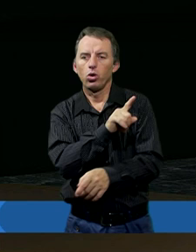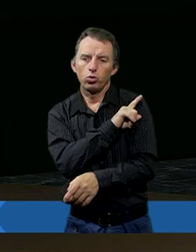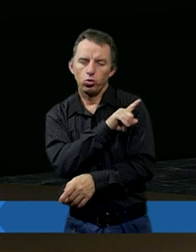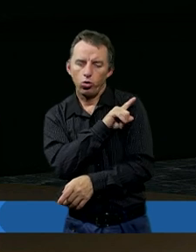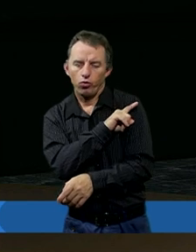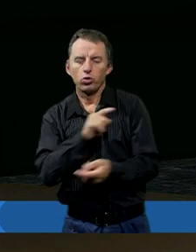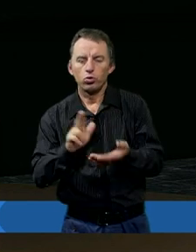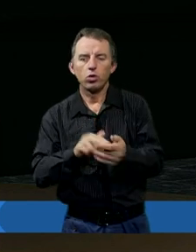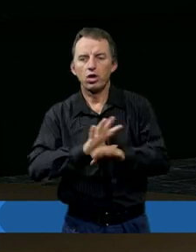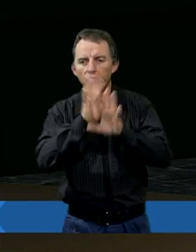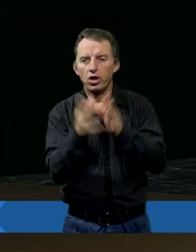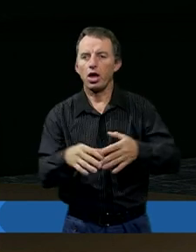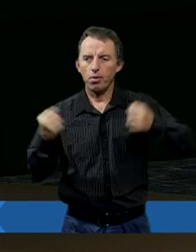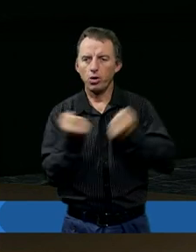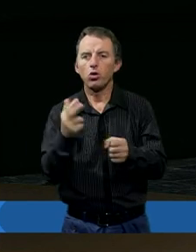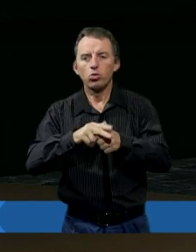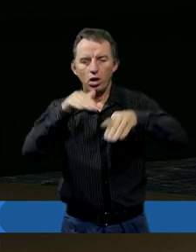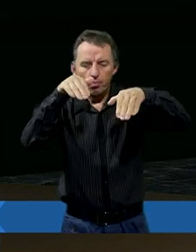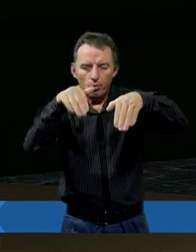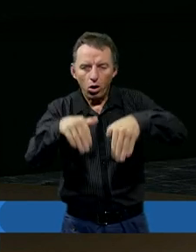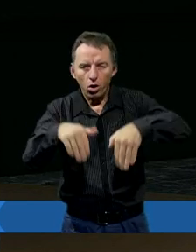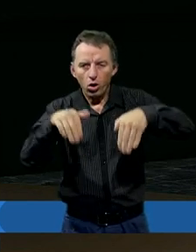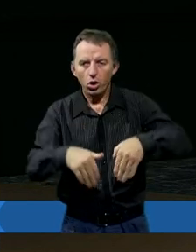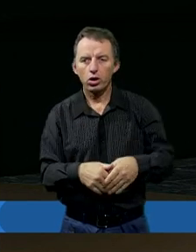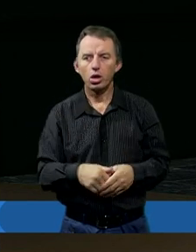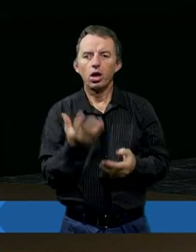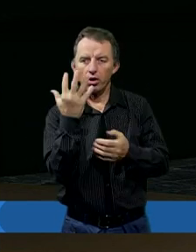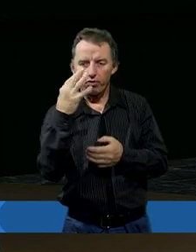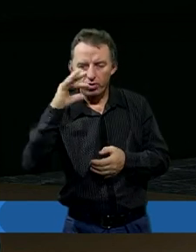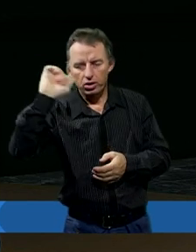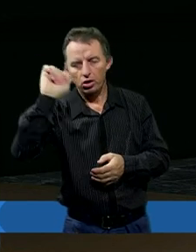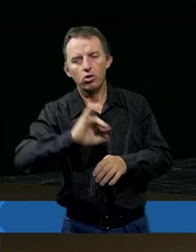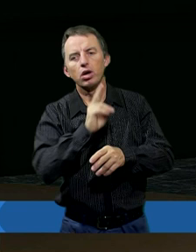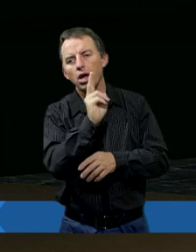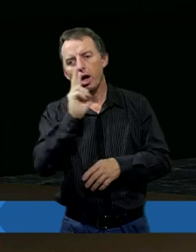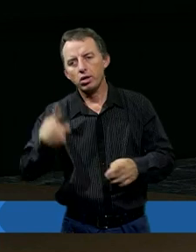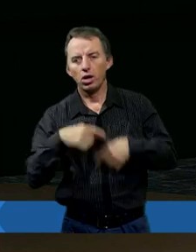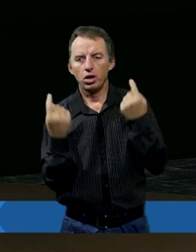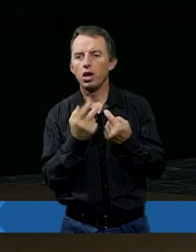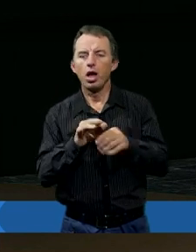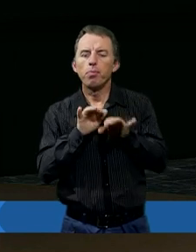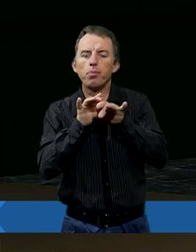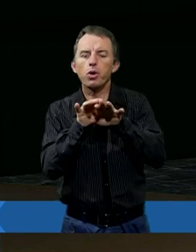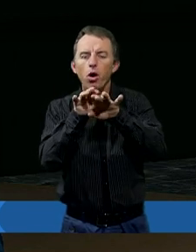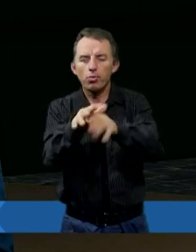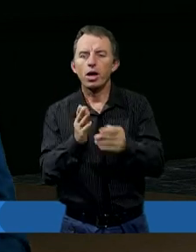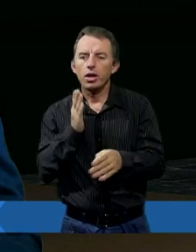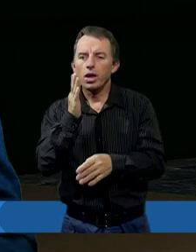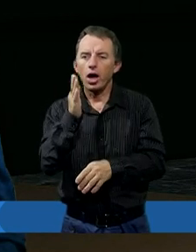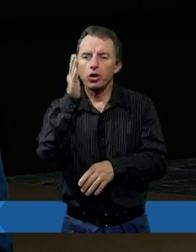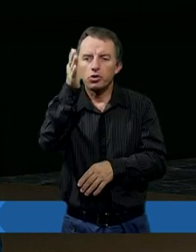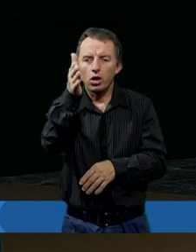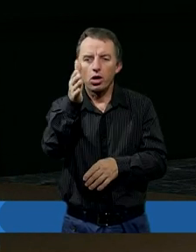czuwa, który jest wszechmocny, który może wyciągnąć z każdej sytuacji. I to jest taki promyk nadziei w tej